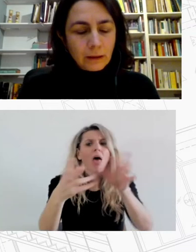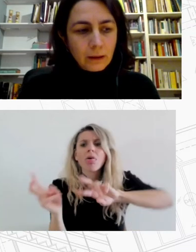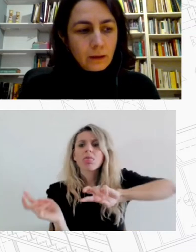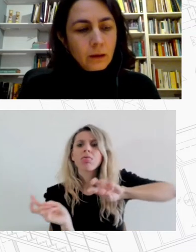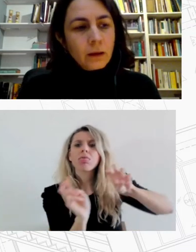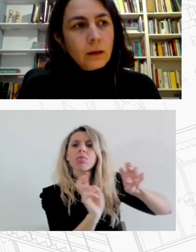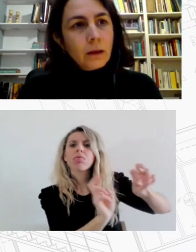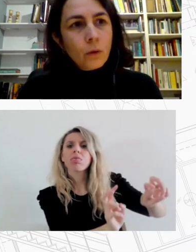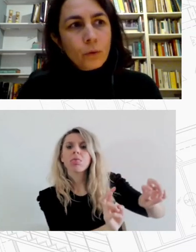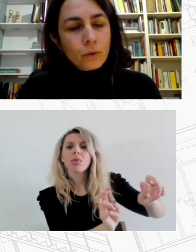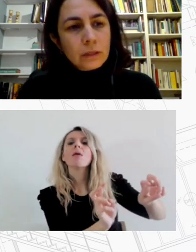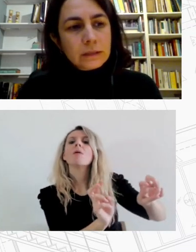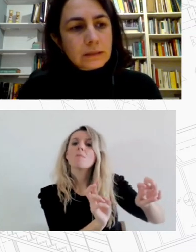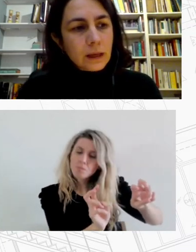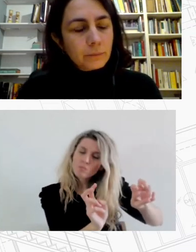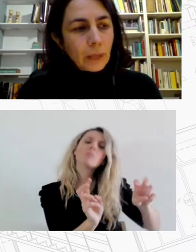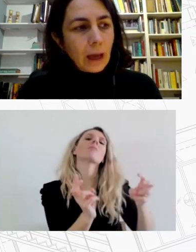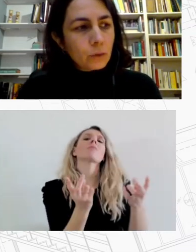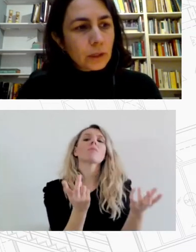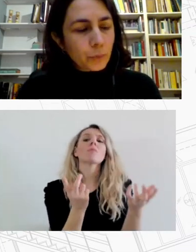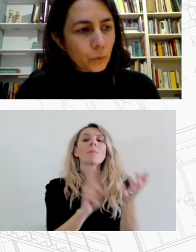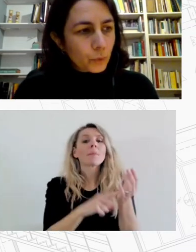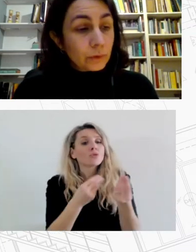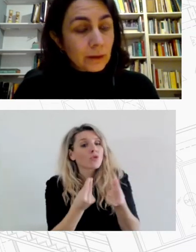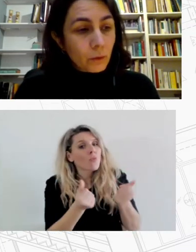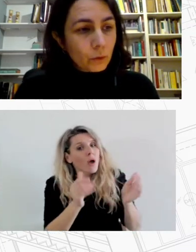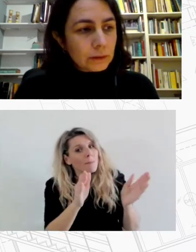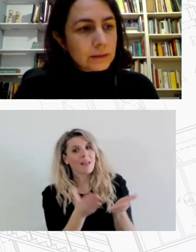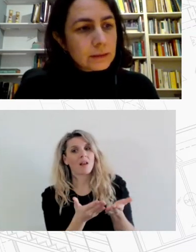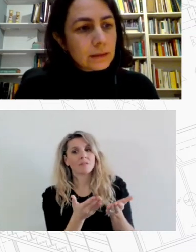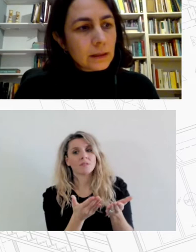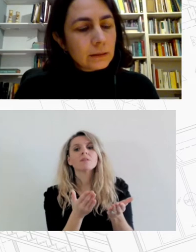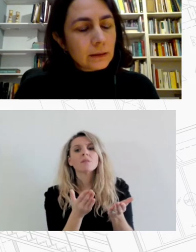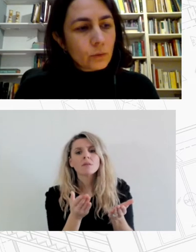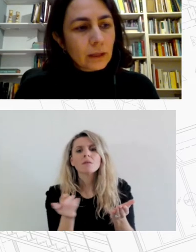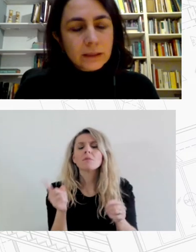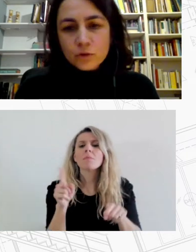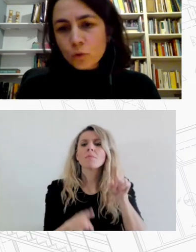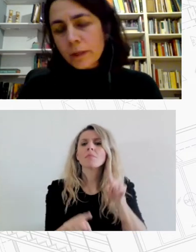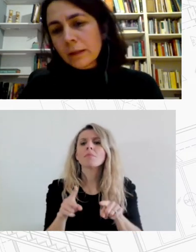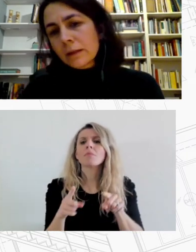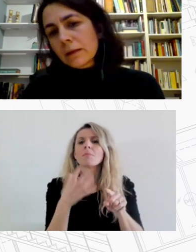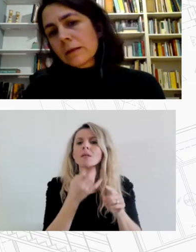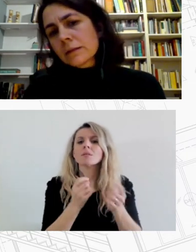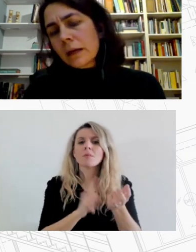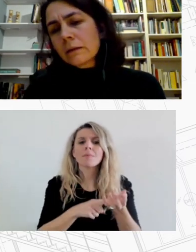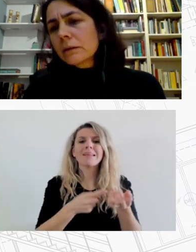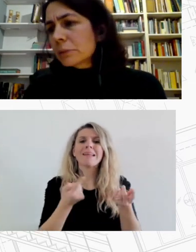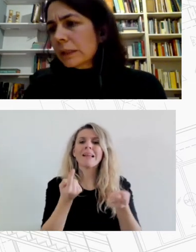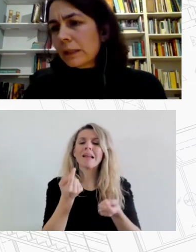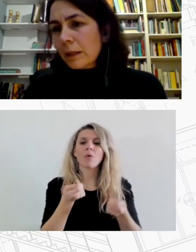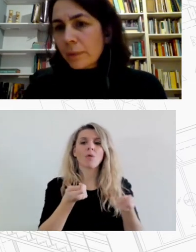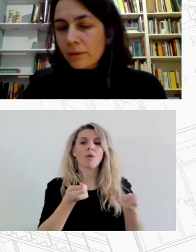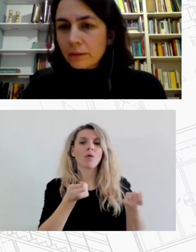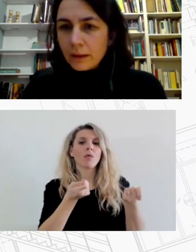δίνεται ακολουθώντας άλλου τύπου προτεραιότητες είναι να το διαχειριστούμε σαν